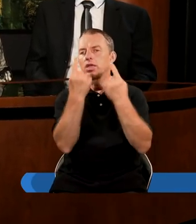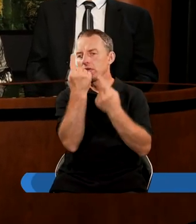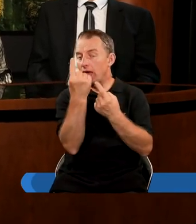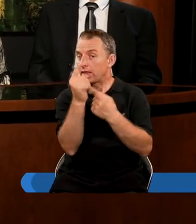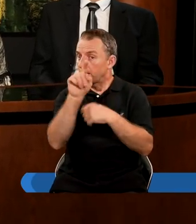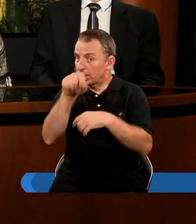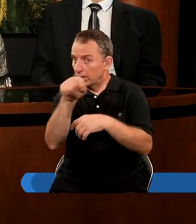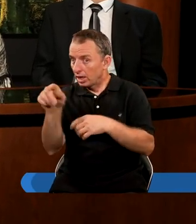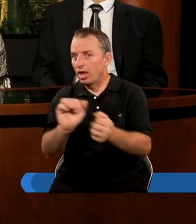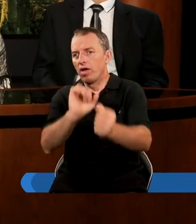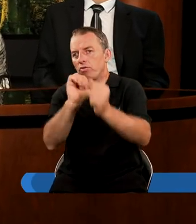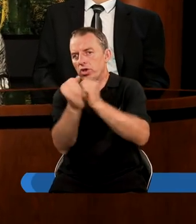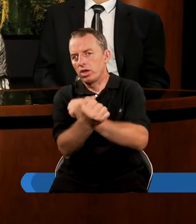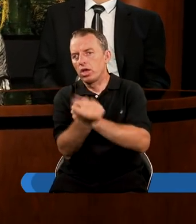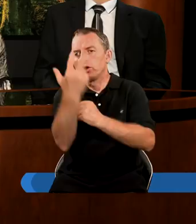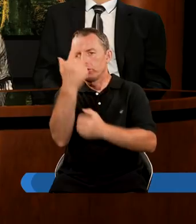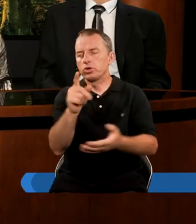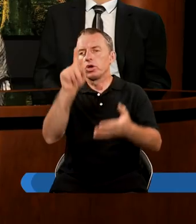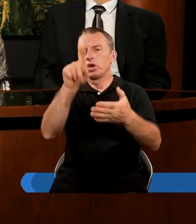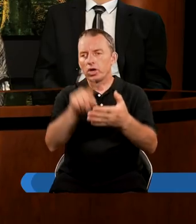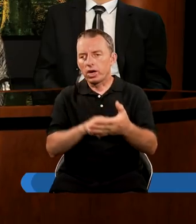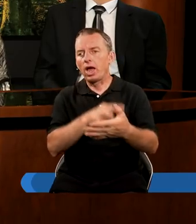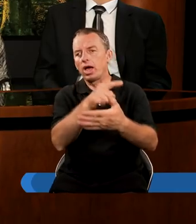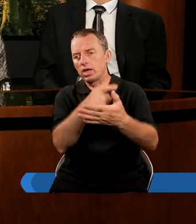z nich wymieniony jest aż trzykrotnie.